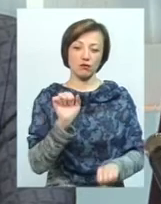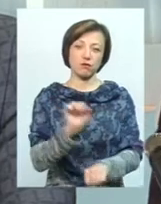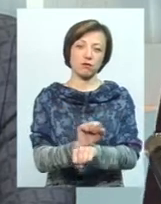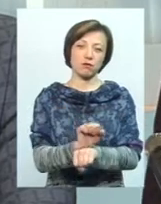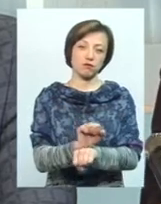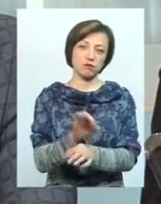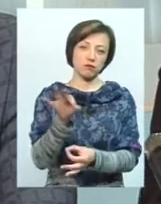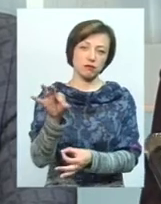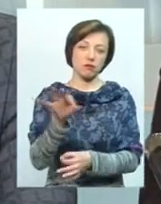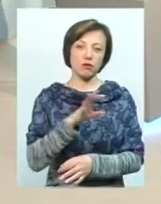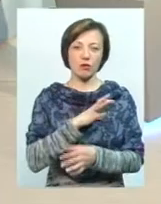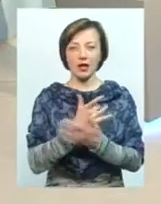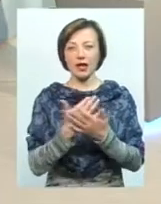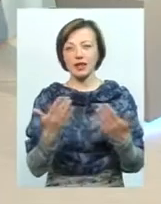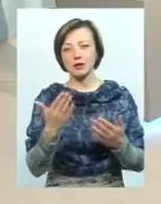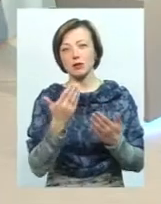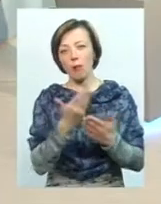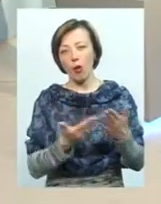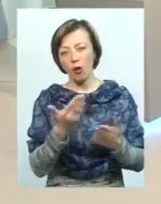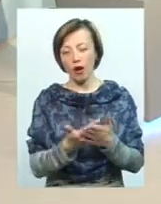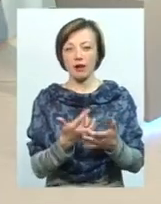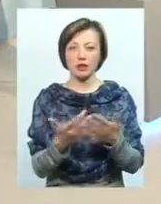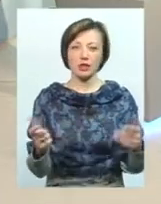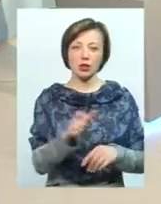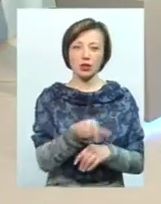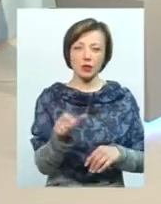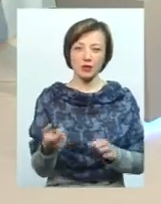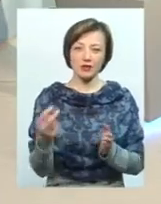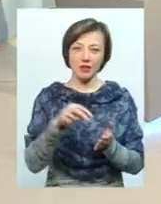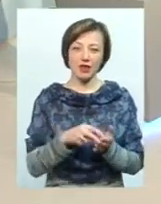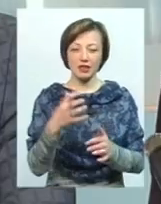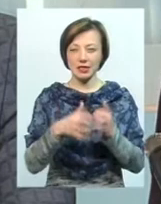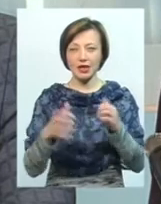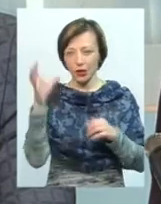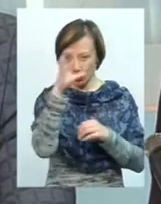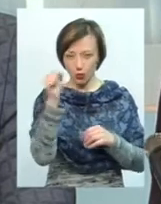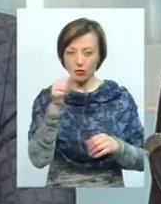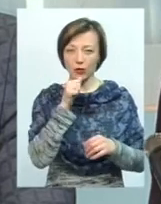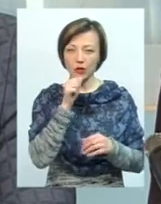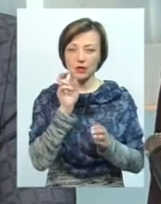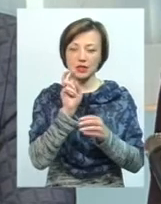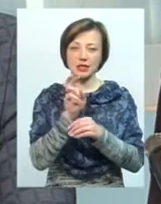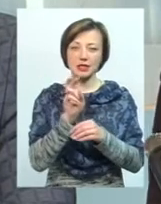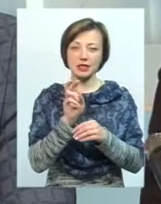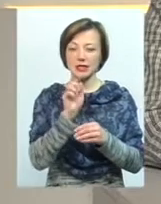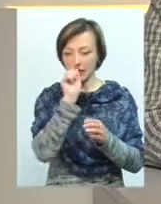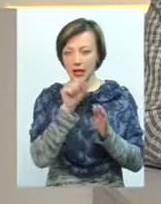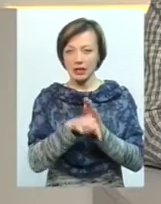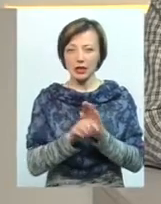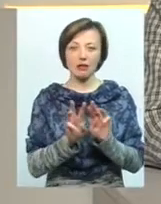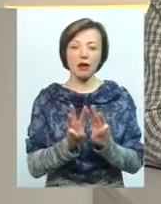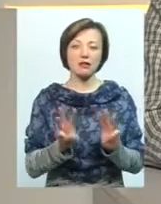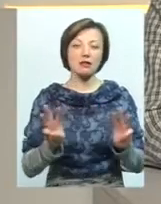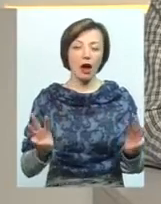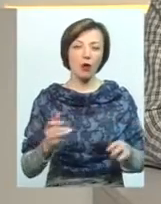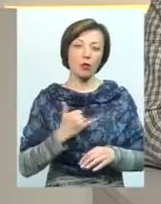були різні рецепти від різних людей, тобто десь вставати серед ночі, пробувати зайти на сайт. У мене